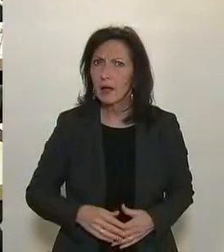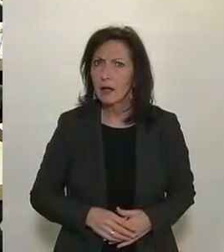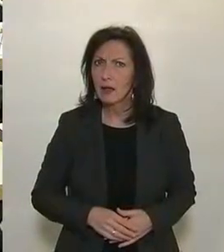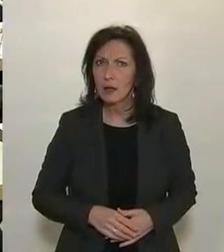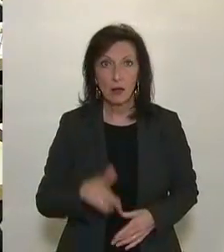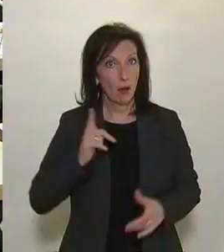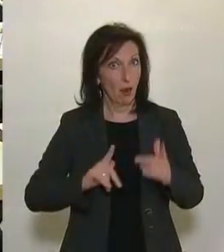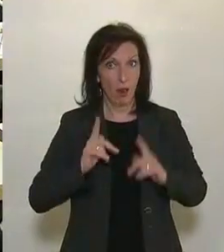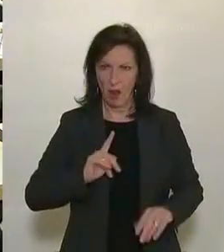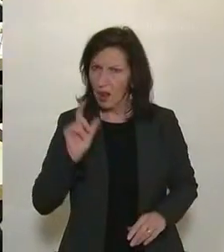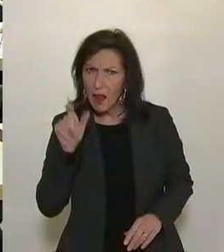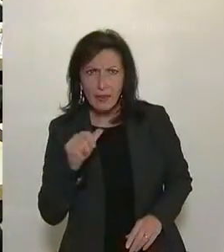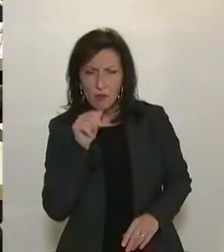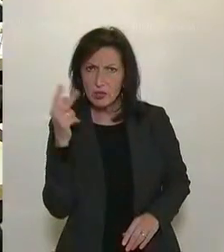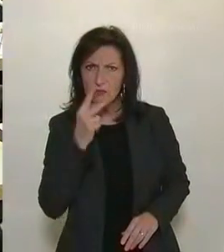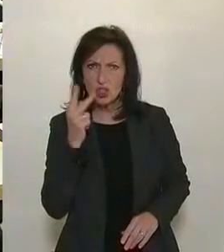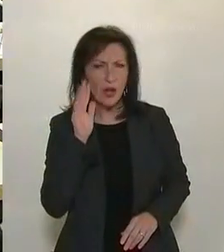Ich habe Sie leider nicht verstanden.